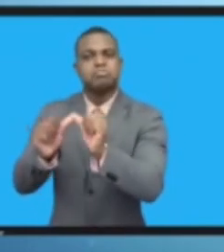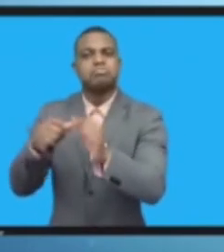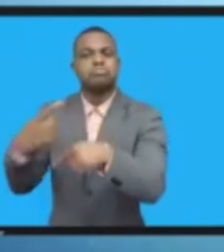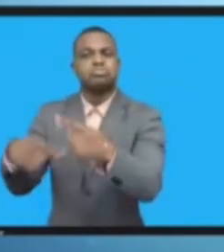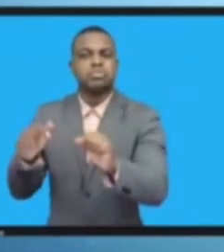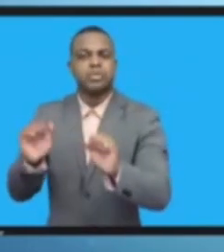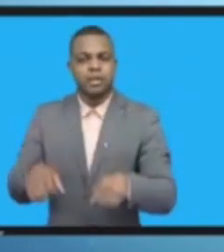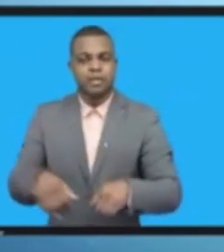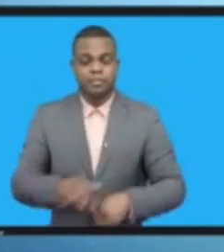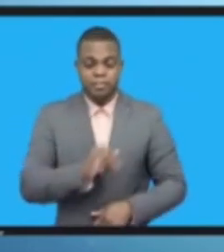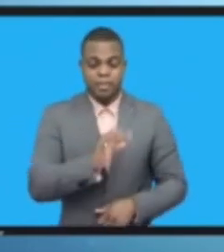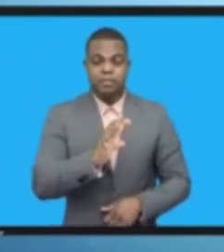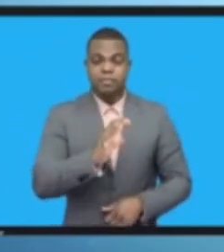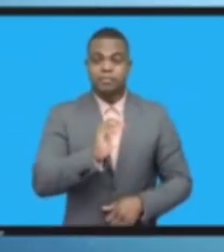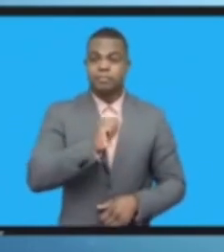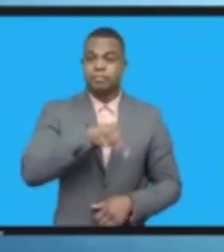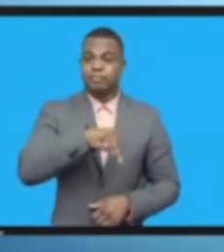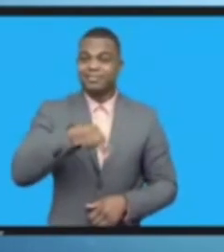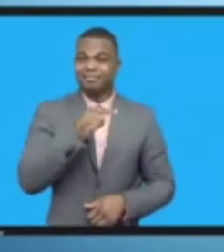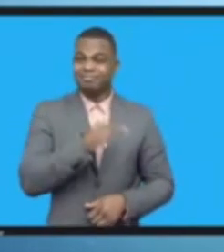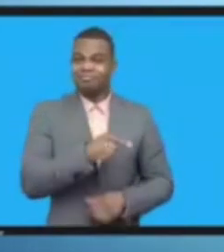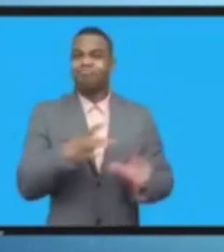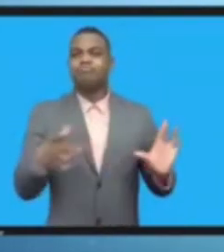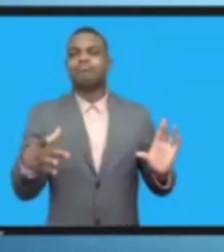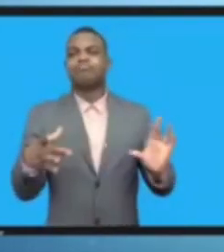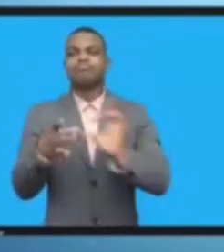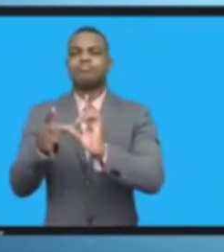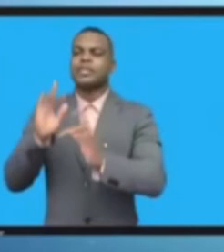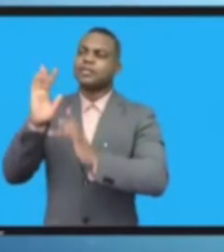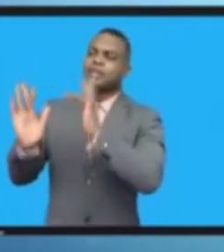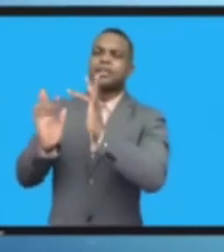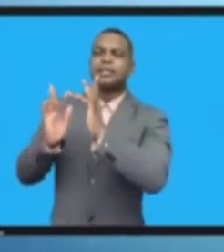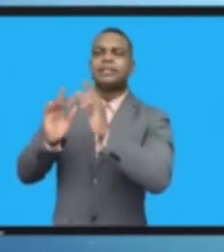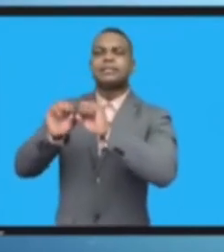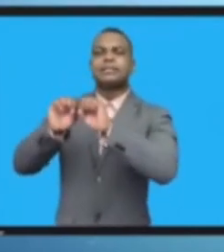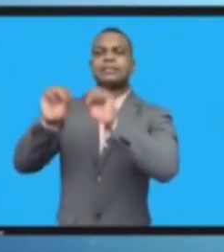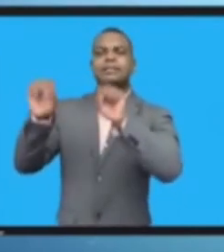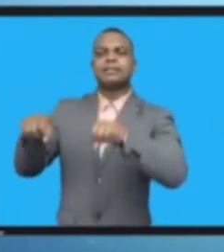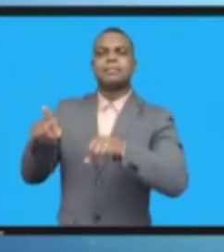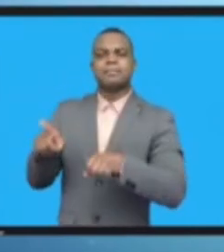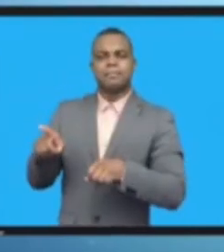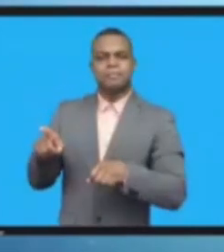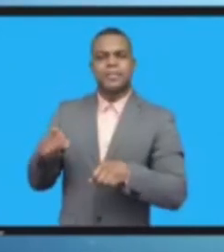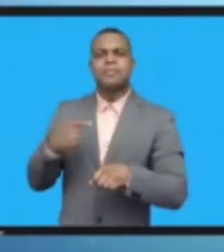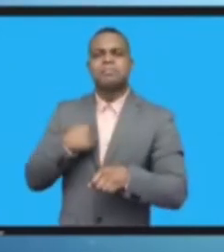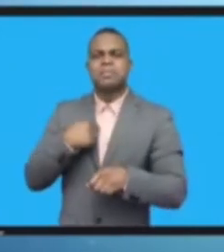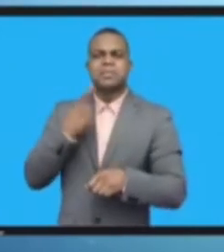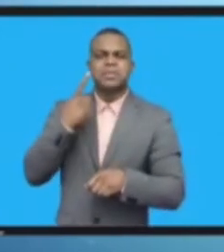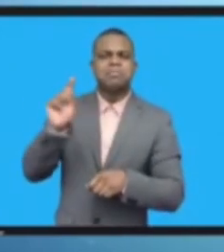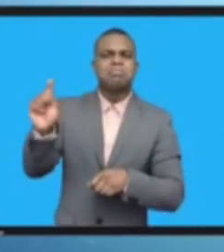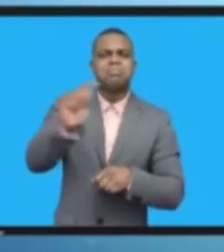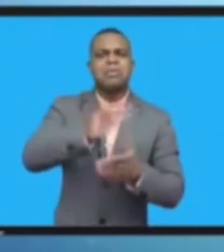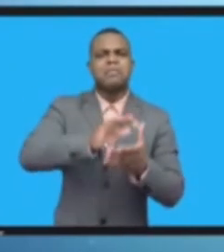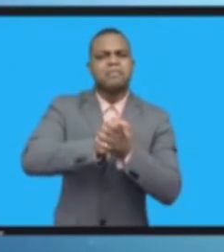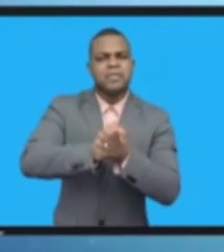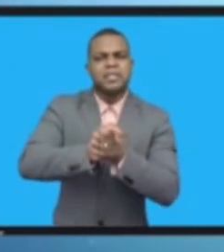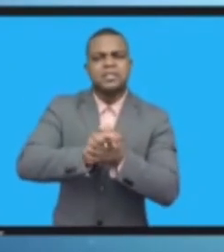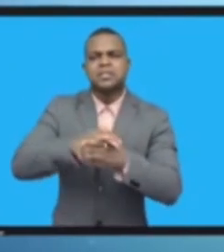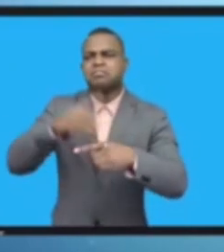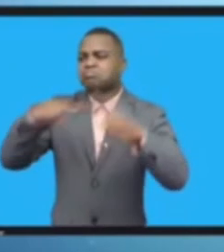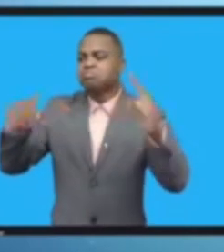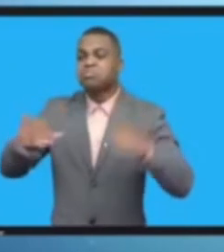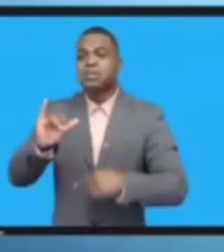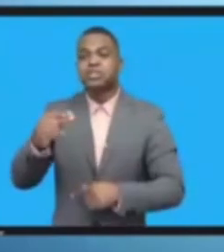النوايا الحسنة الذين يتطلعون إلى السيطرة على شركات التكنولوجيا الكبرى